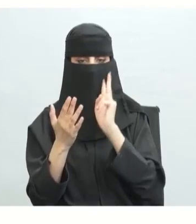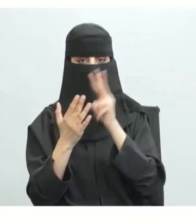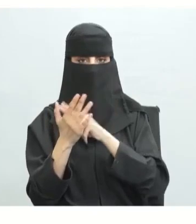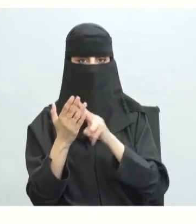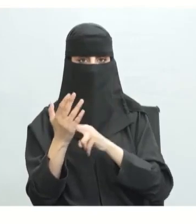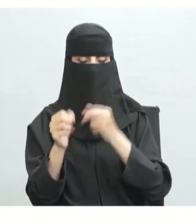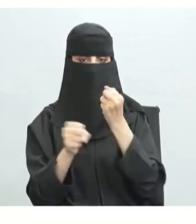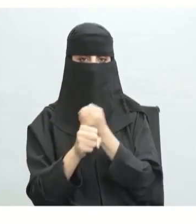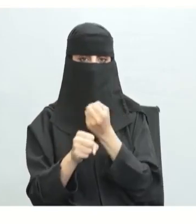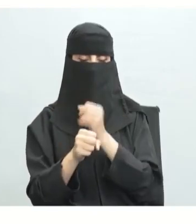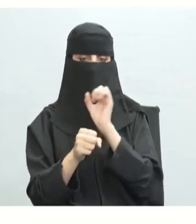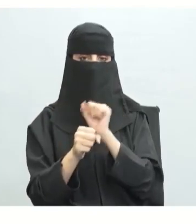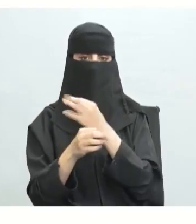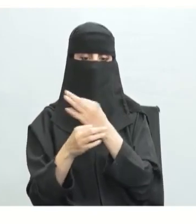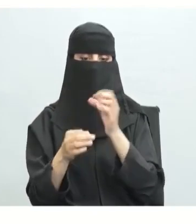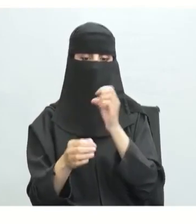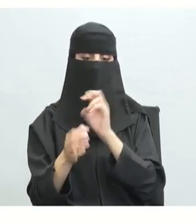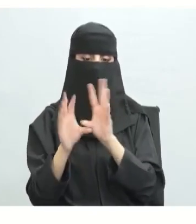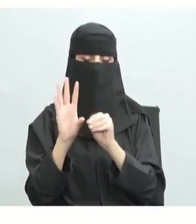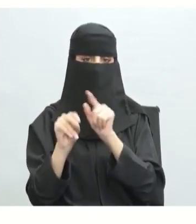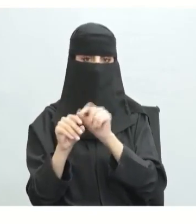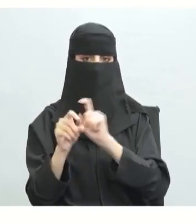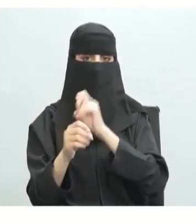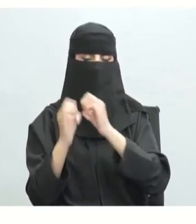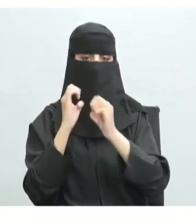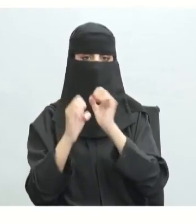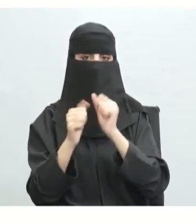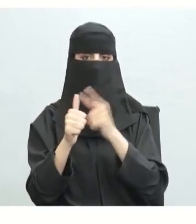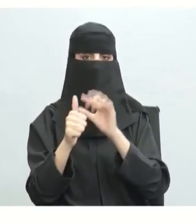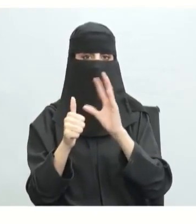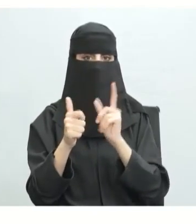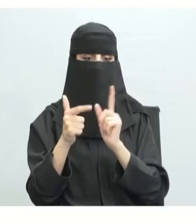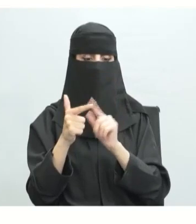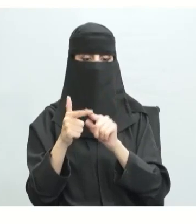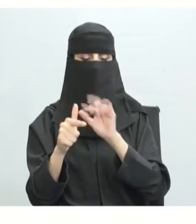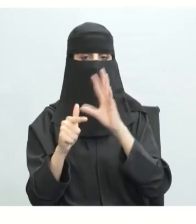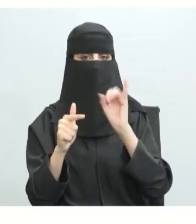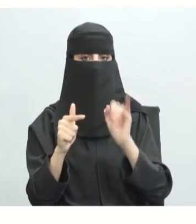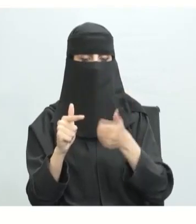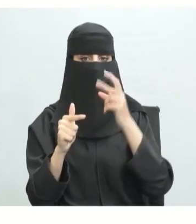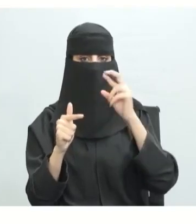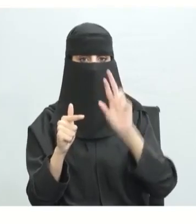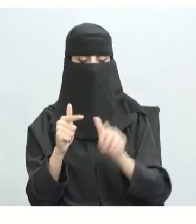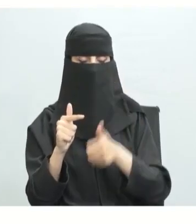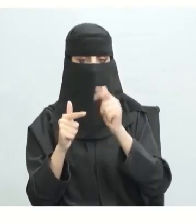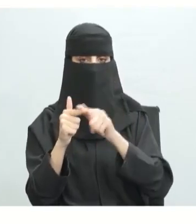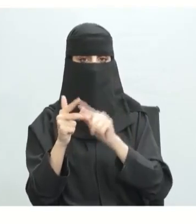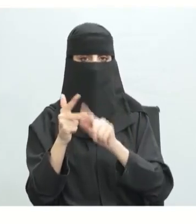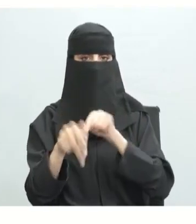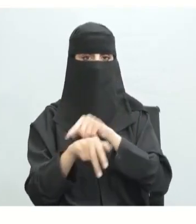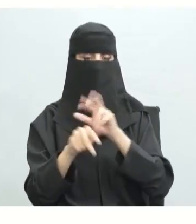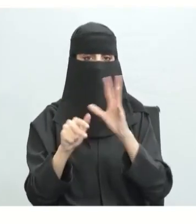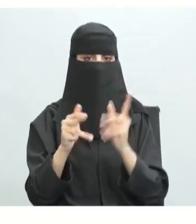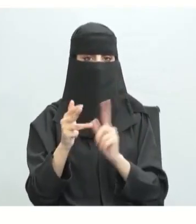الوظيفية وهنا يجيب النص عن خمسة أسئلة من وماذا ومتى وإين ولماذا وأيضا قراءة على شبكة الإنترنت